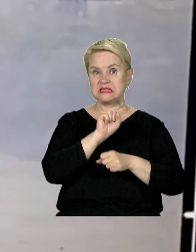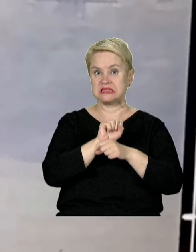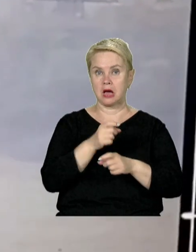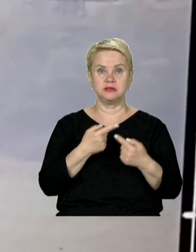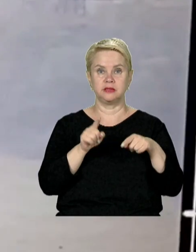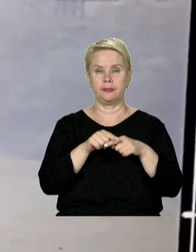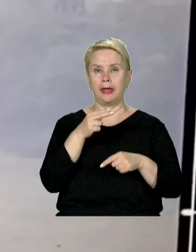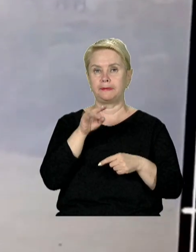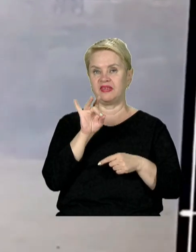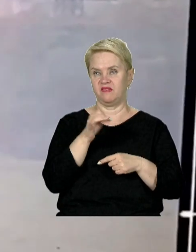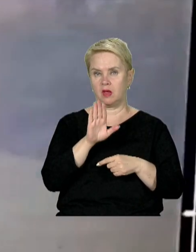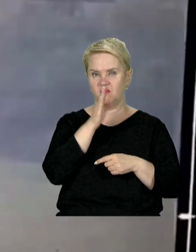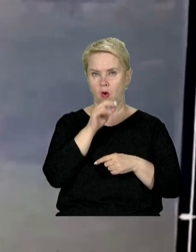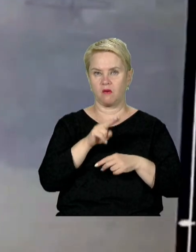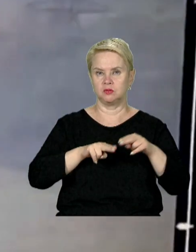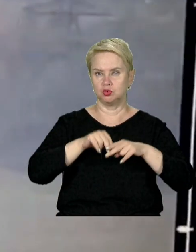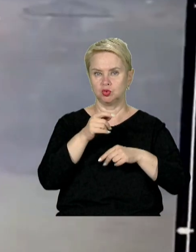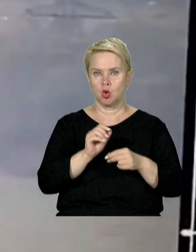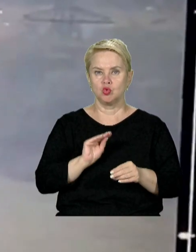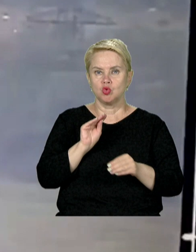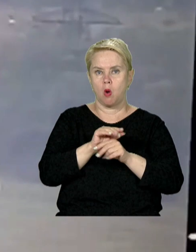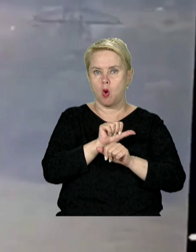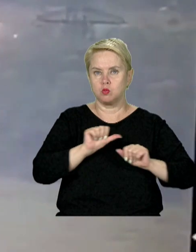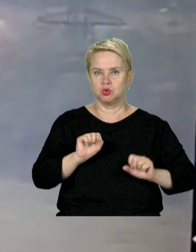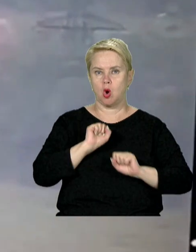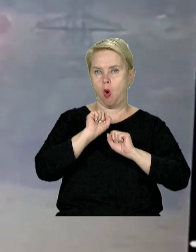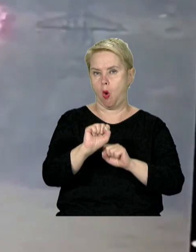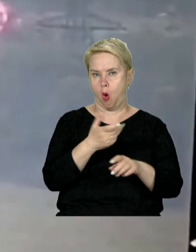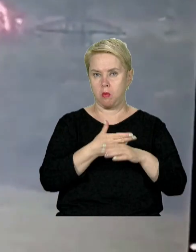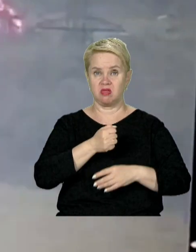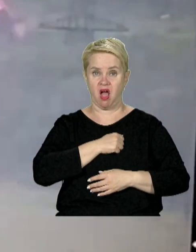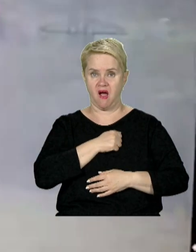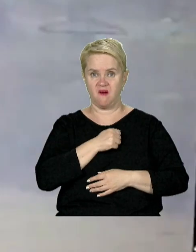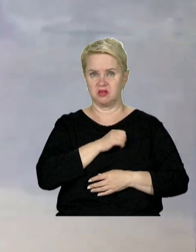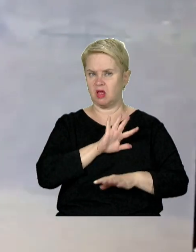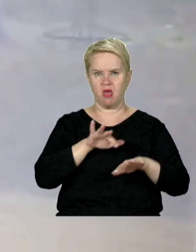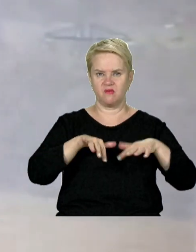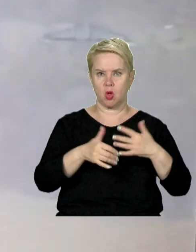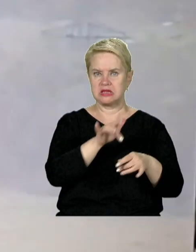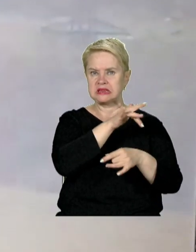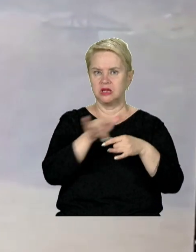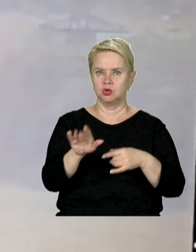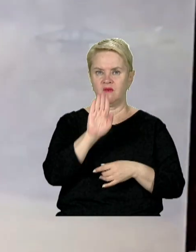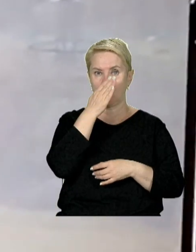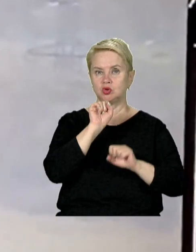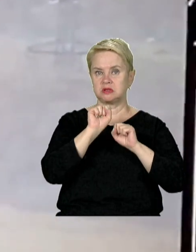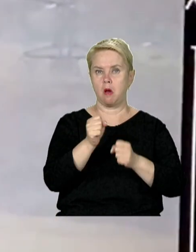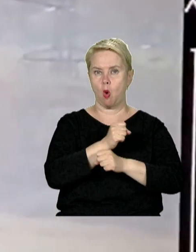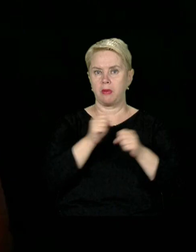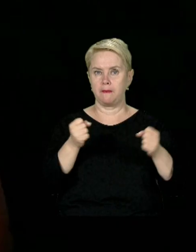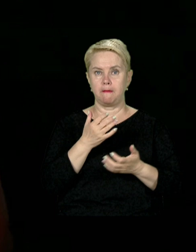На півдні ворог продовжує облаштовувати додаткові рубежі оборони. Наші ж війська не втомлюються нищити ворожі склади